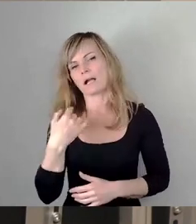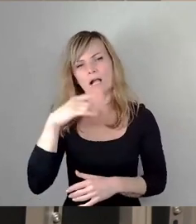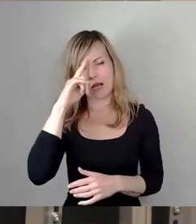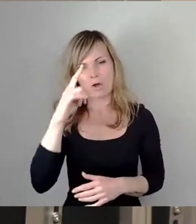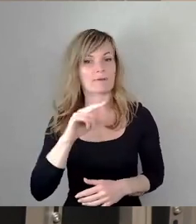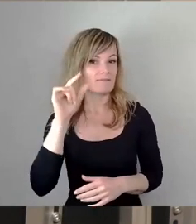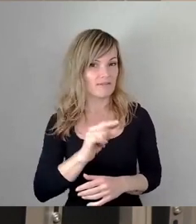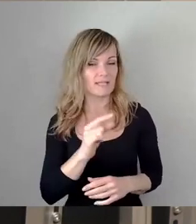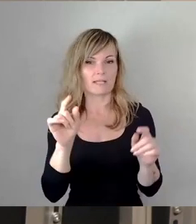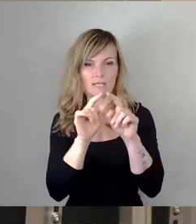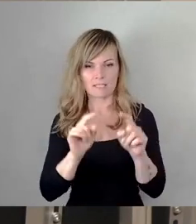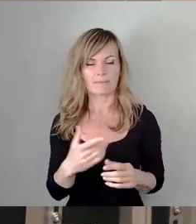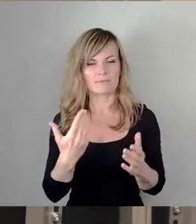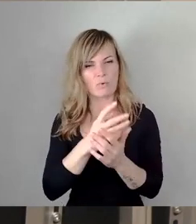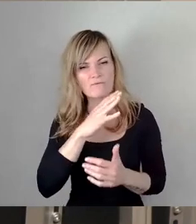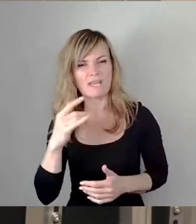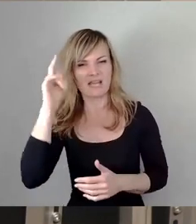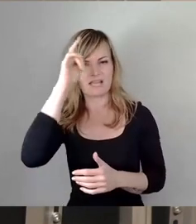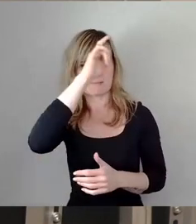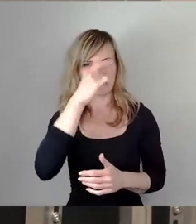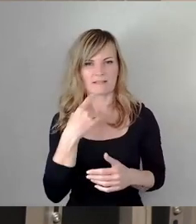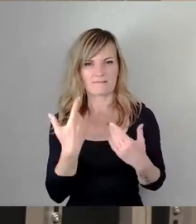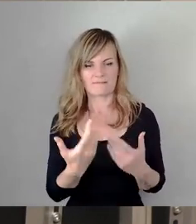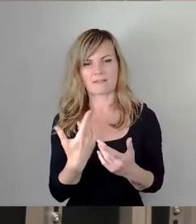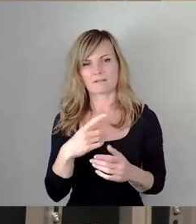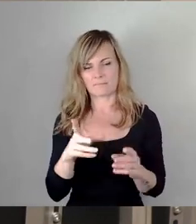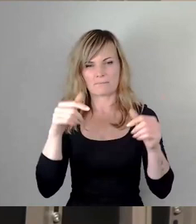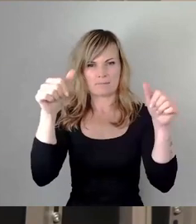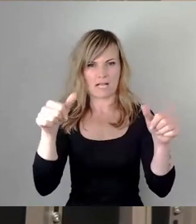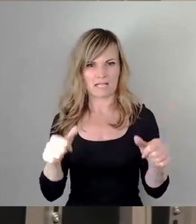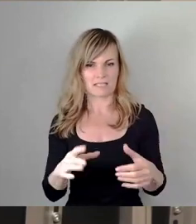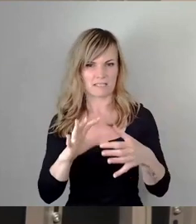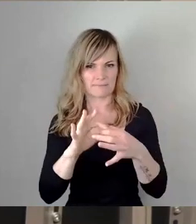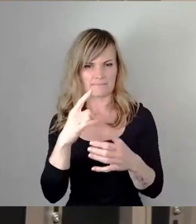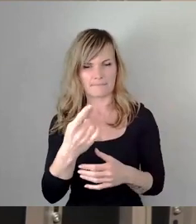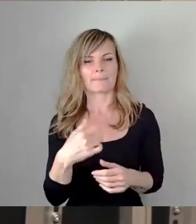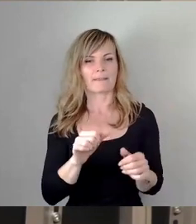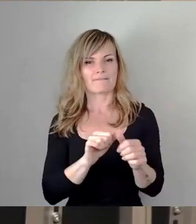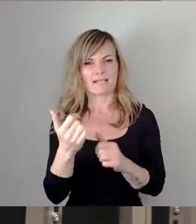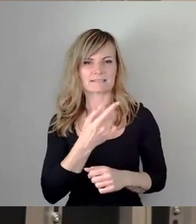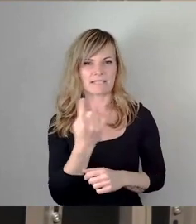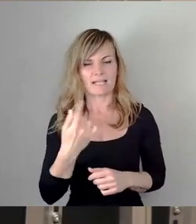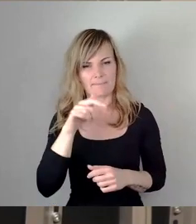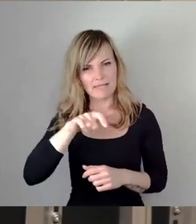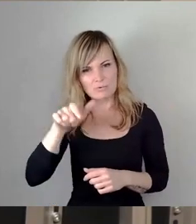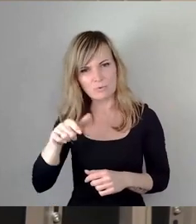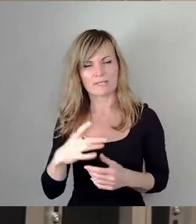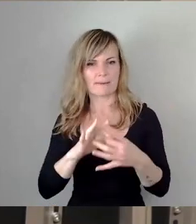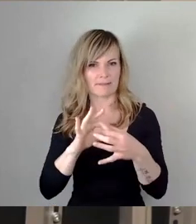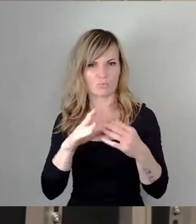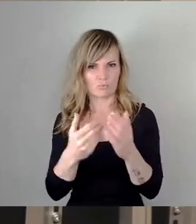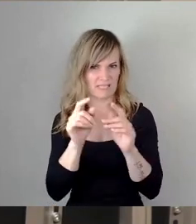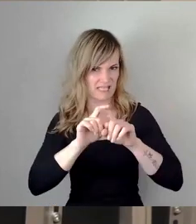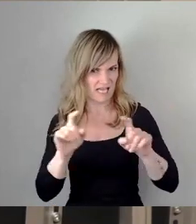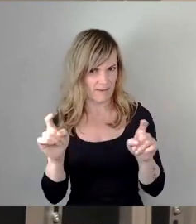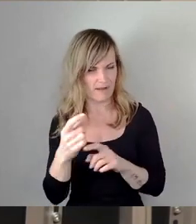Themen so viel Expertise in diesem Raum vorhanden ist wie dem Plakatieren, weil, glaube ich, hier fast alle einen persönlichen Bezug zu dem Thema haben. Also da würde ich mir dann schon